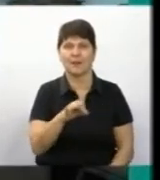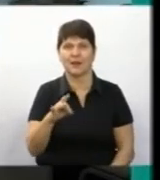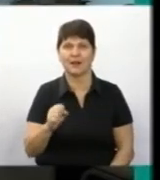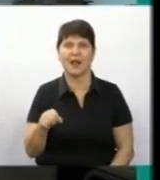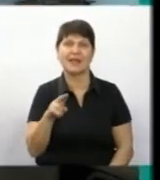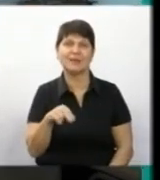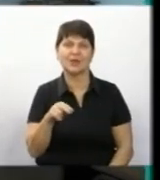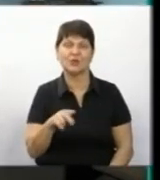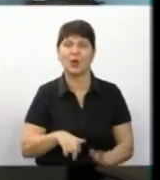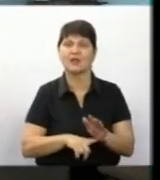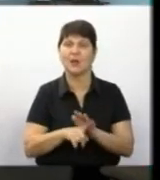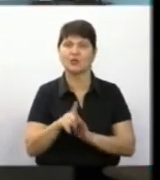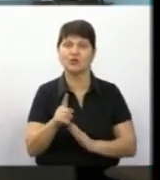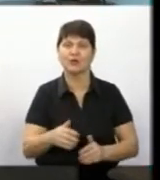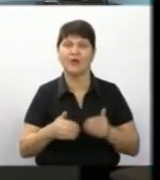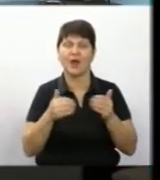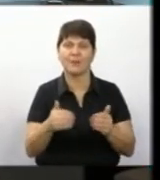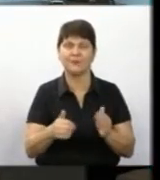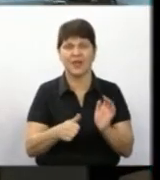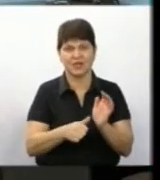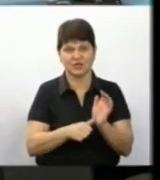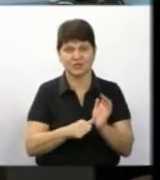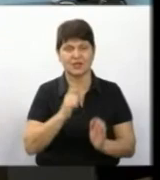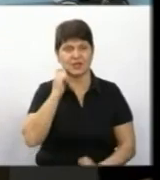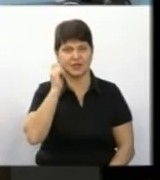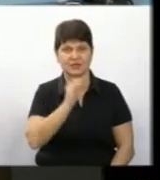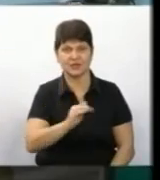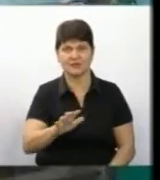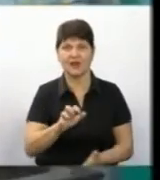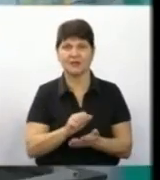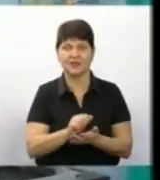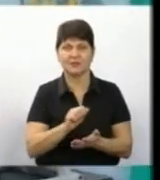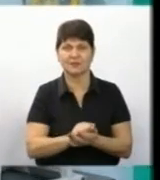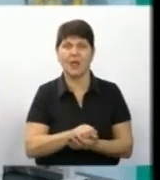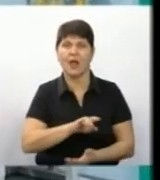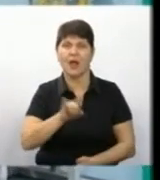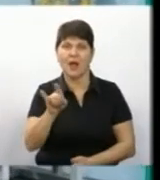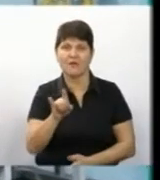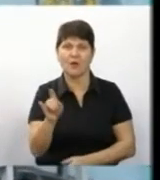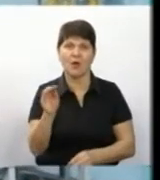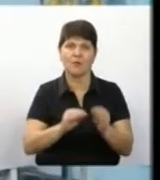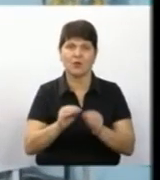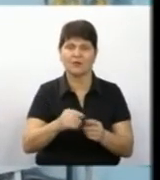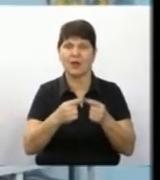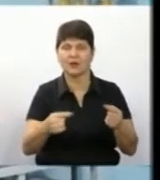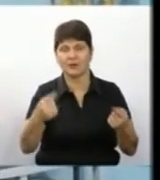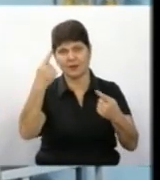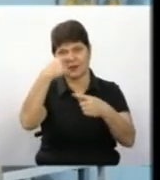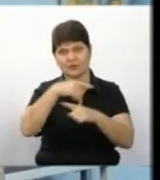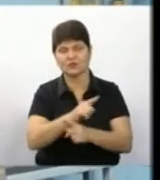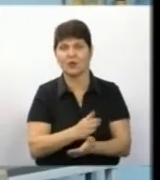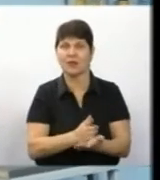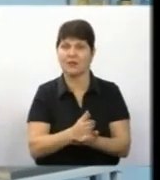його словами, на початковому етапі діти з 6-річного віку займатимуться авіамоделюванням та різними видами технічного напрямку.